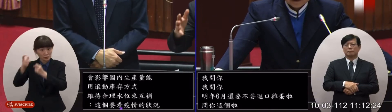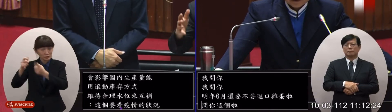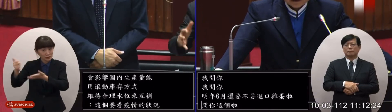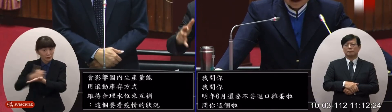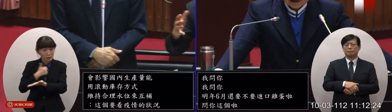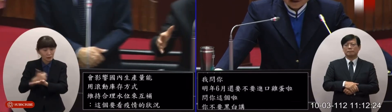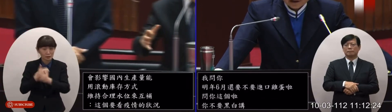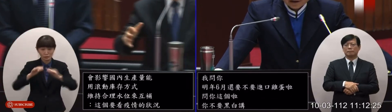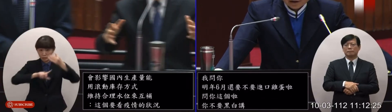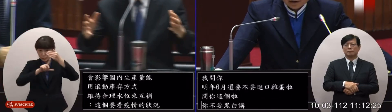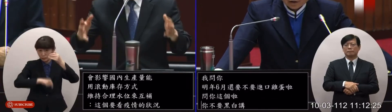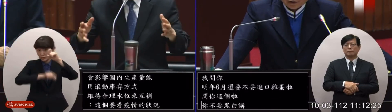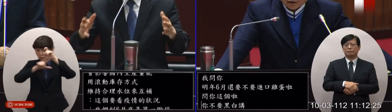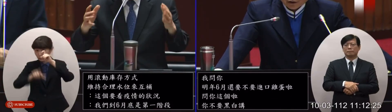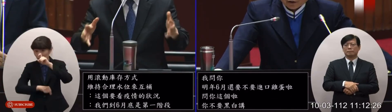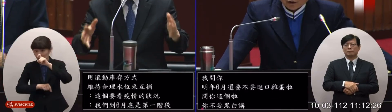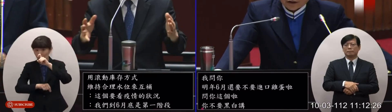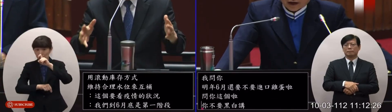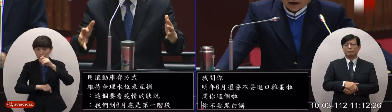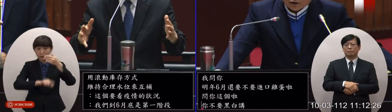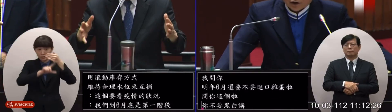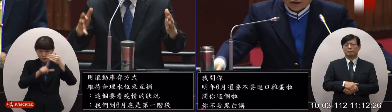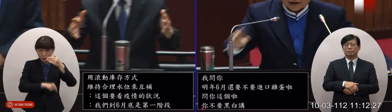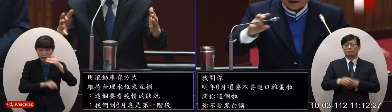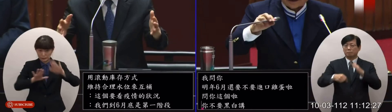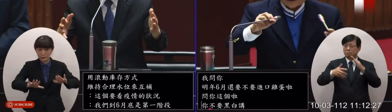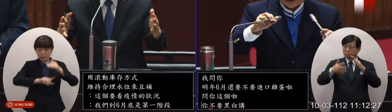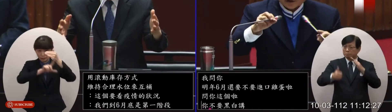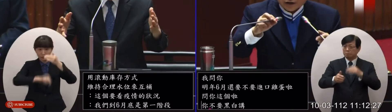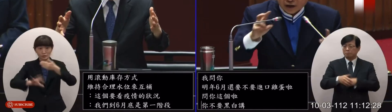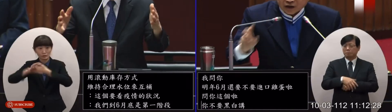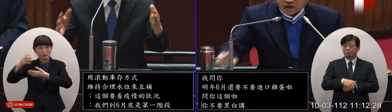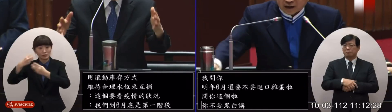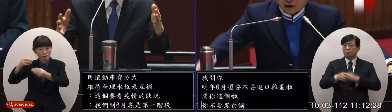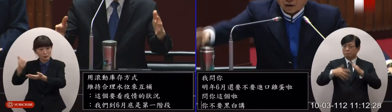在9月10月的時候我們9月的部分呢我們進